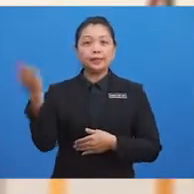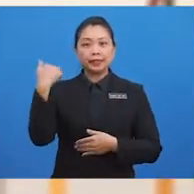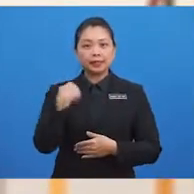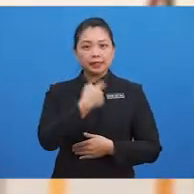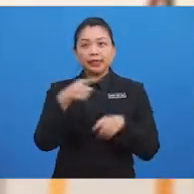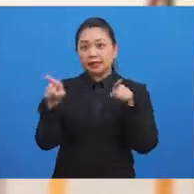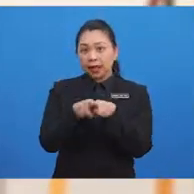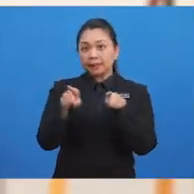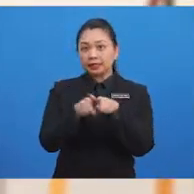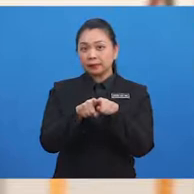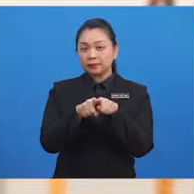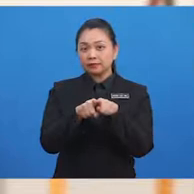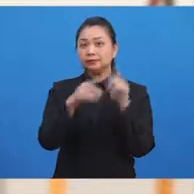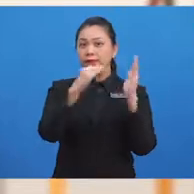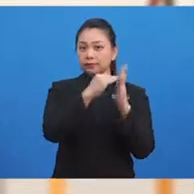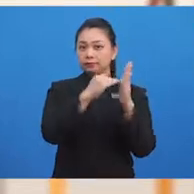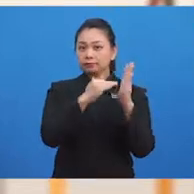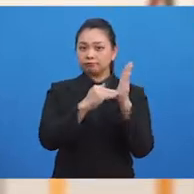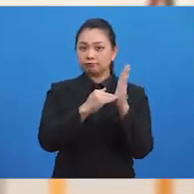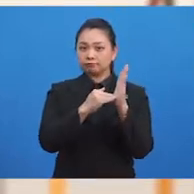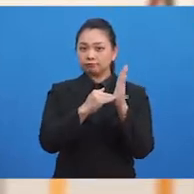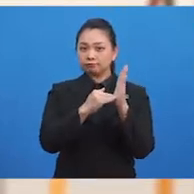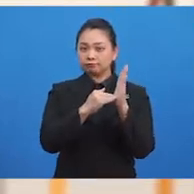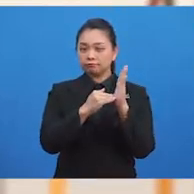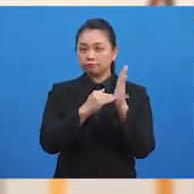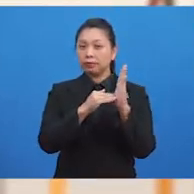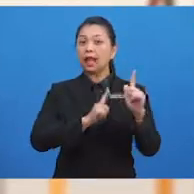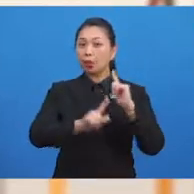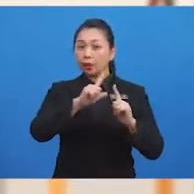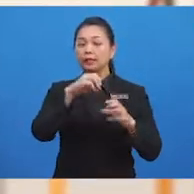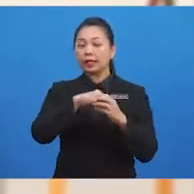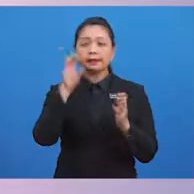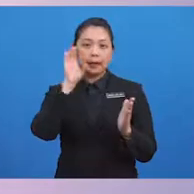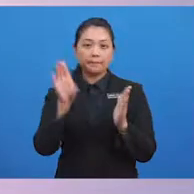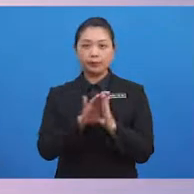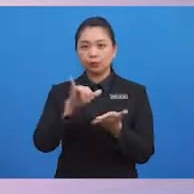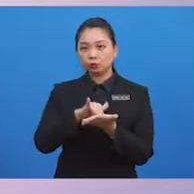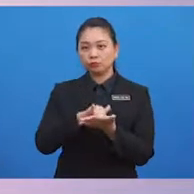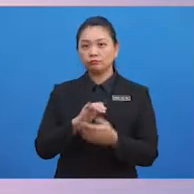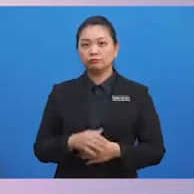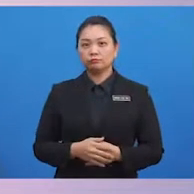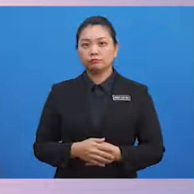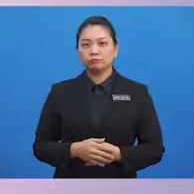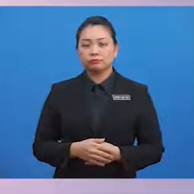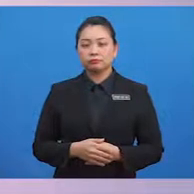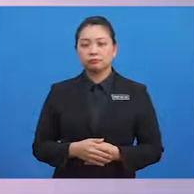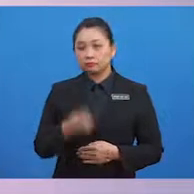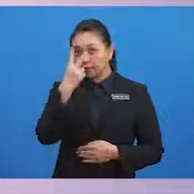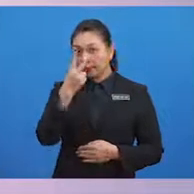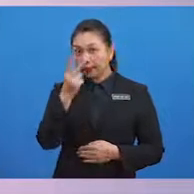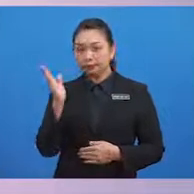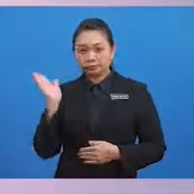sama-sama seneraikan perlakuan dalam gambar tersebut. Murid-murid,